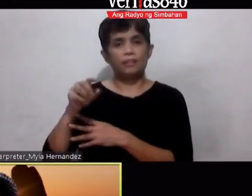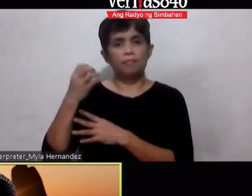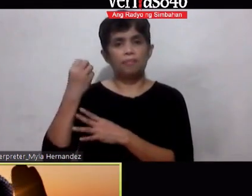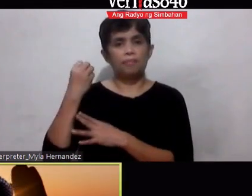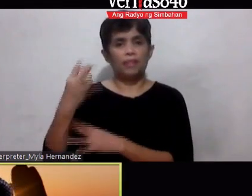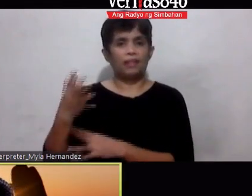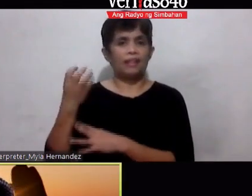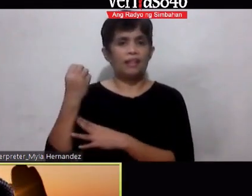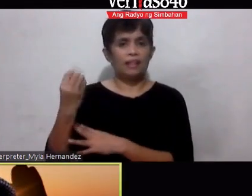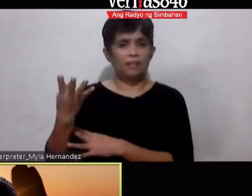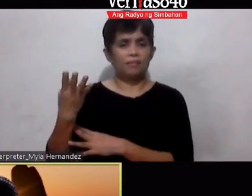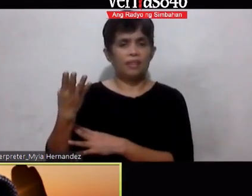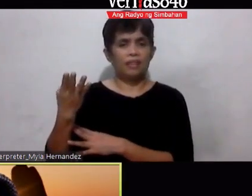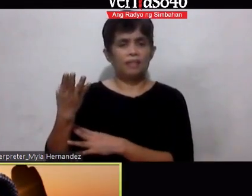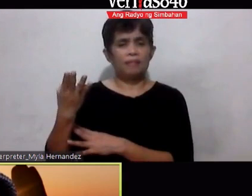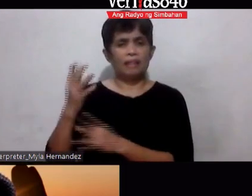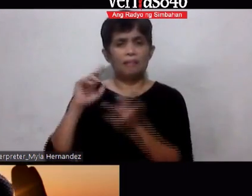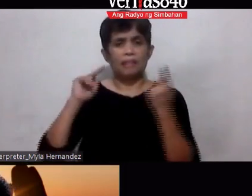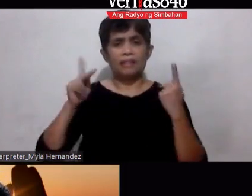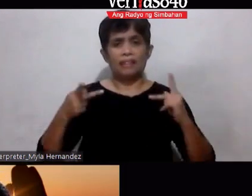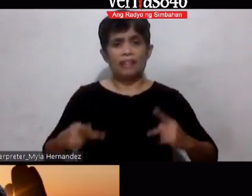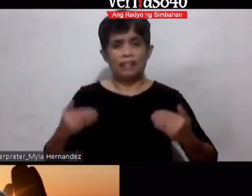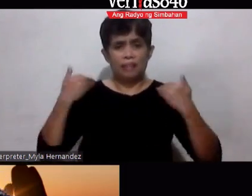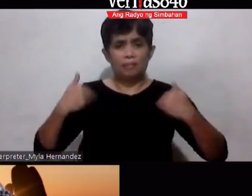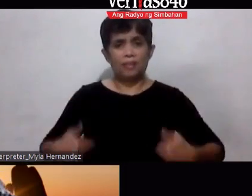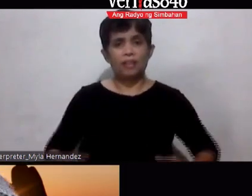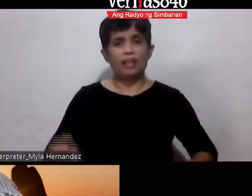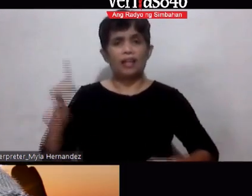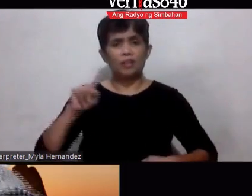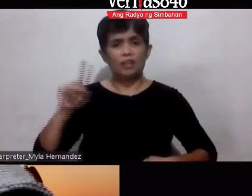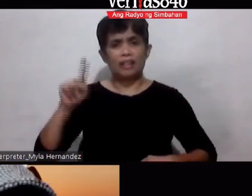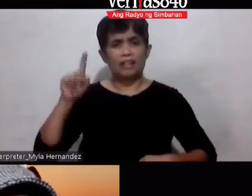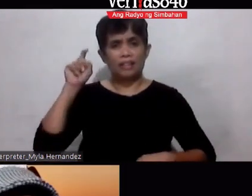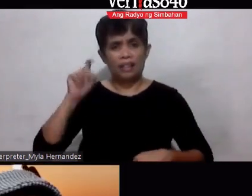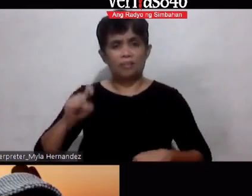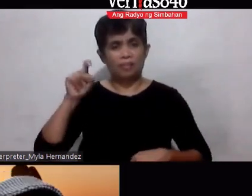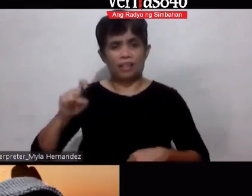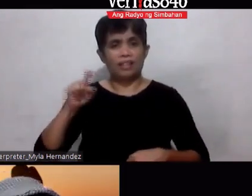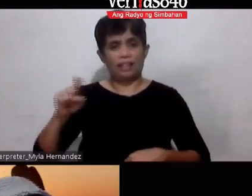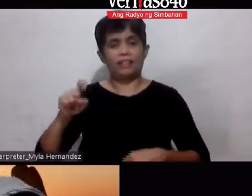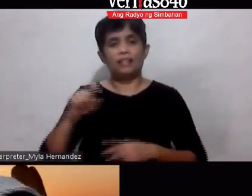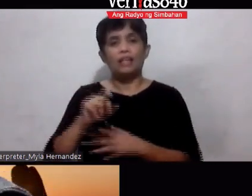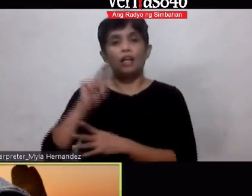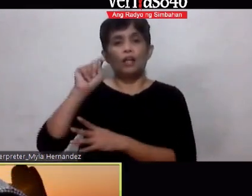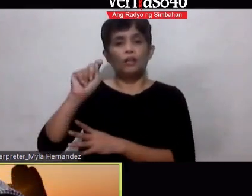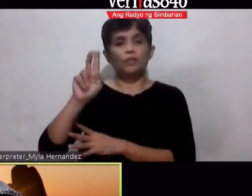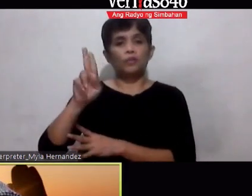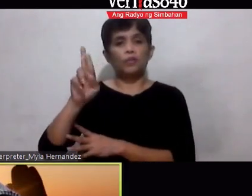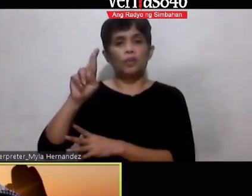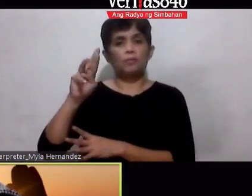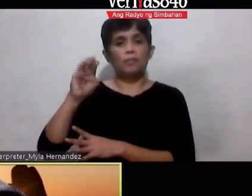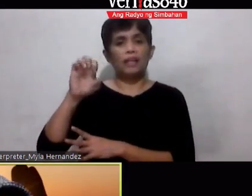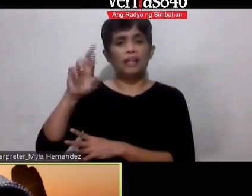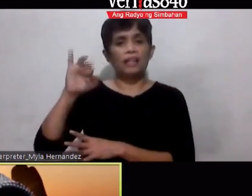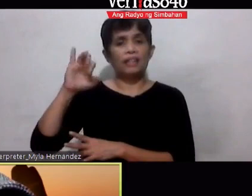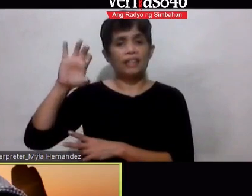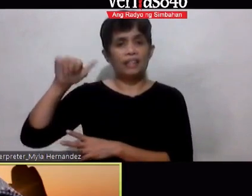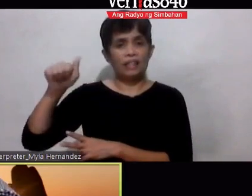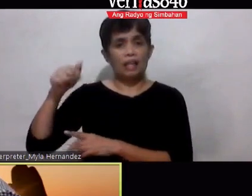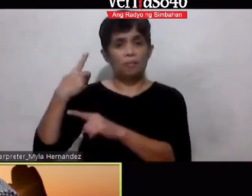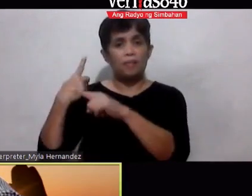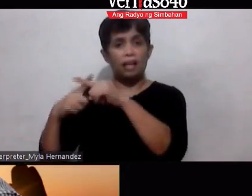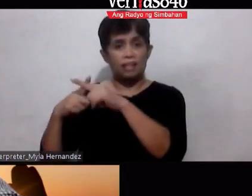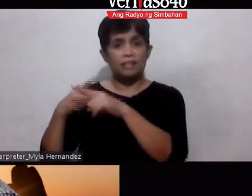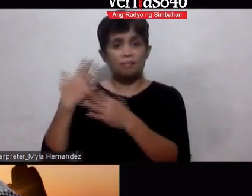maraming masasakit sa katawan ano po ang bagay sa akin turmerica plus turmerica plus yes may nagtext dito